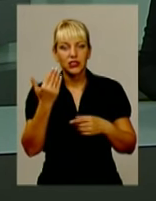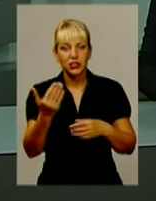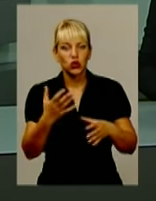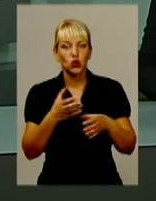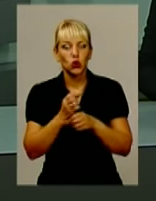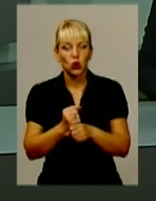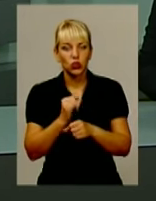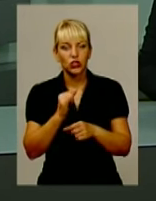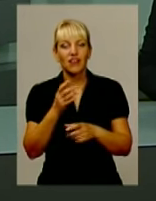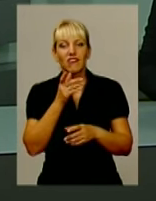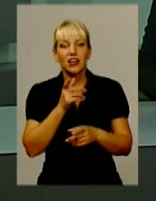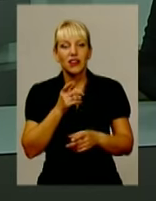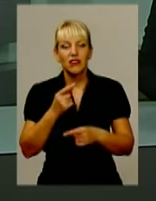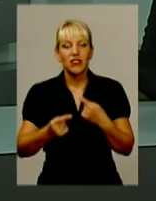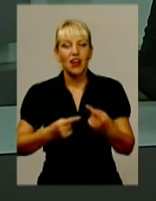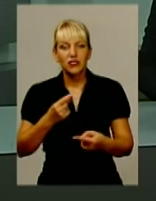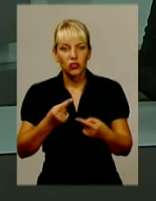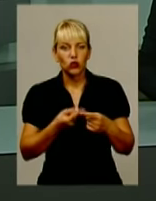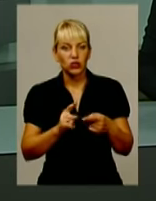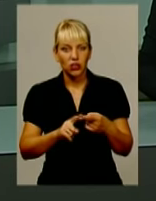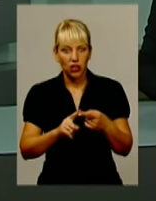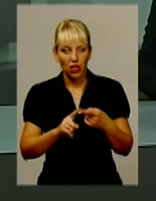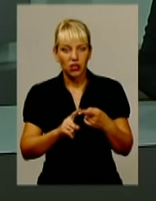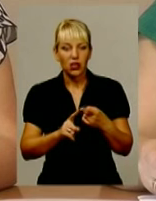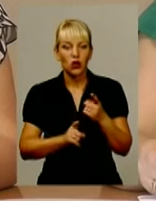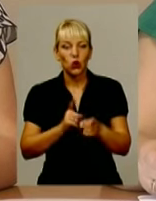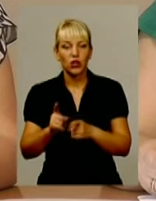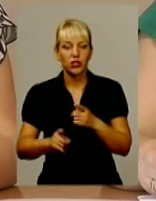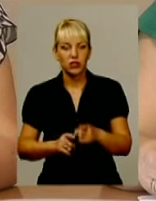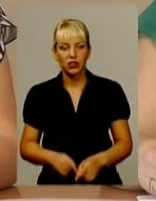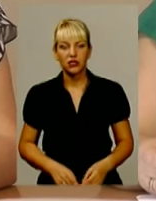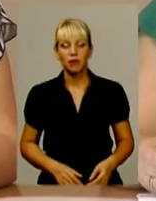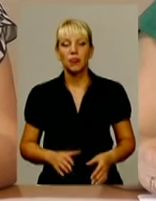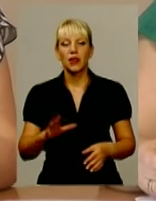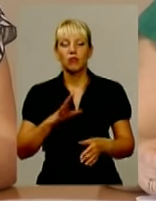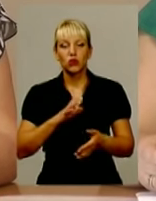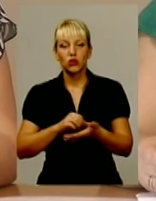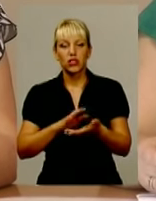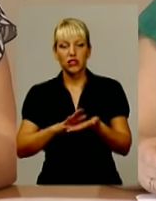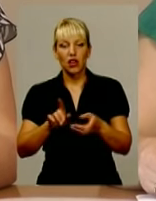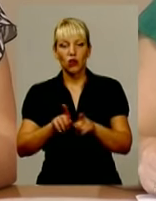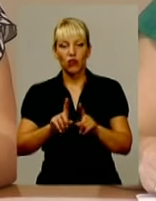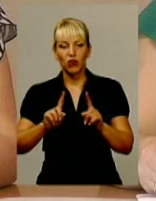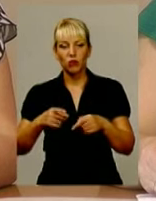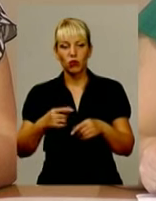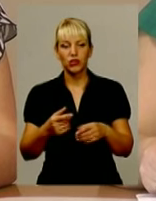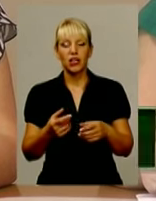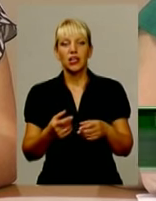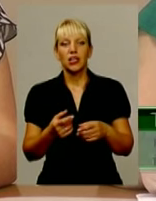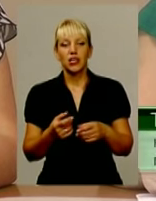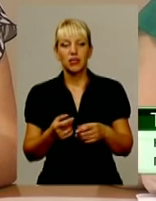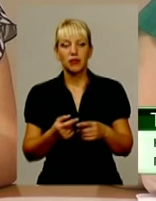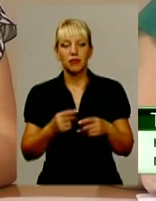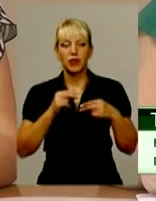звернулися по допомогу до Служби посередництва і примирення. Було зареєстровано таку вимогу найманих працівників –